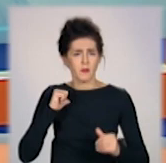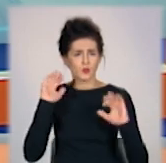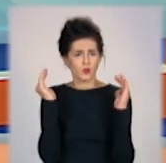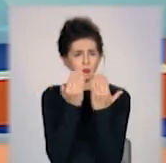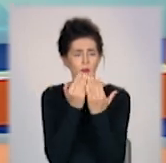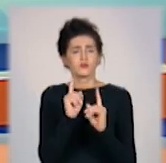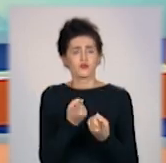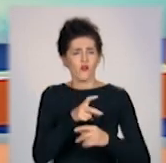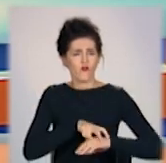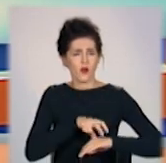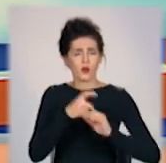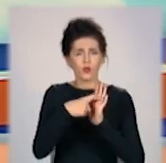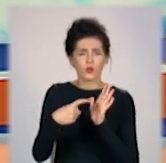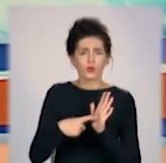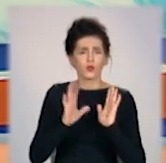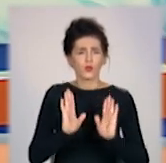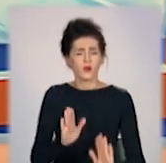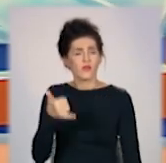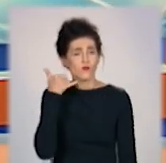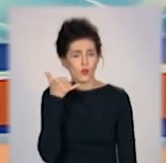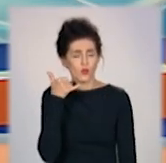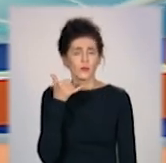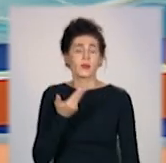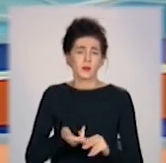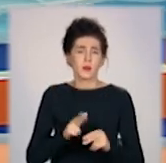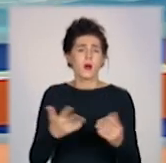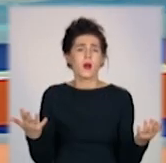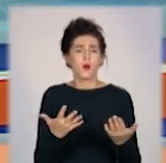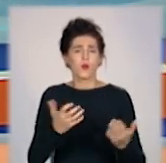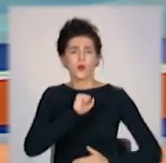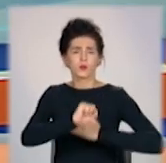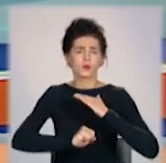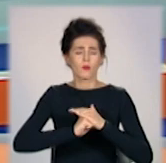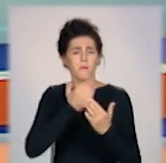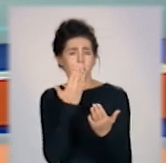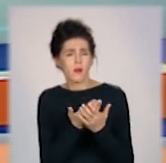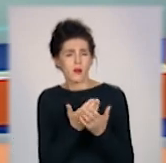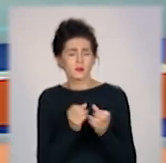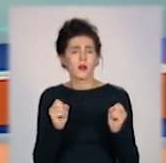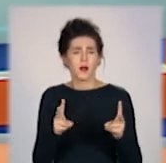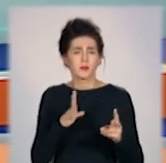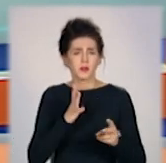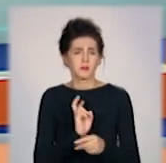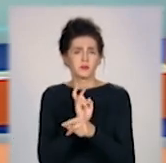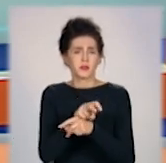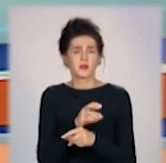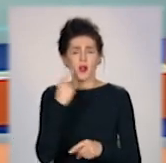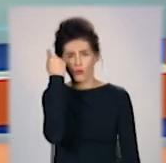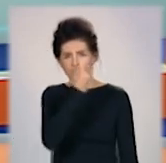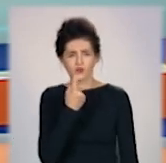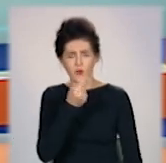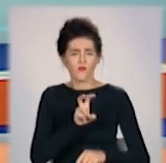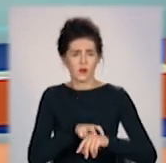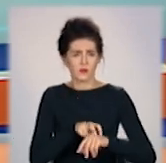лікарі консультують лише телефоном. Які основні показання для того, щоб прийти на прийом особисто,